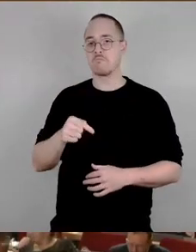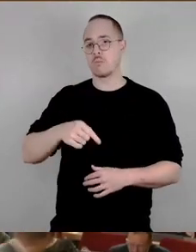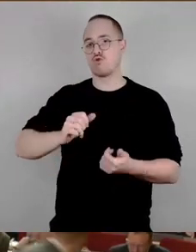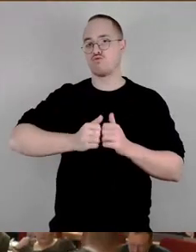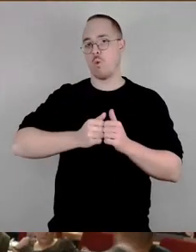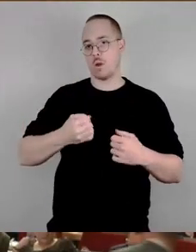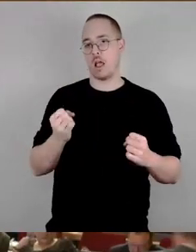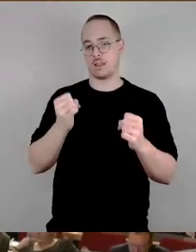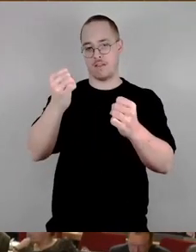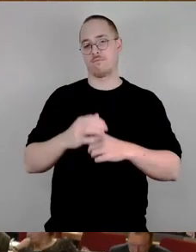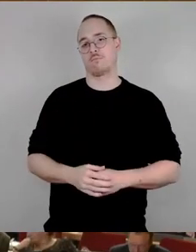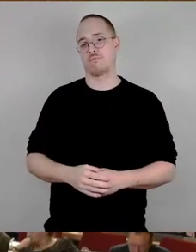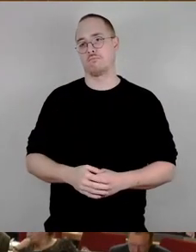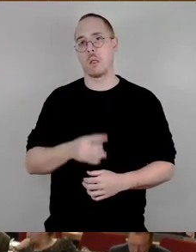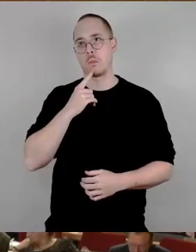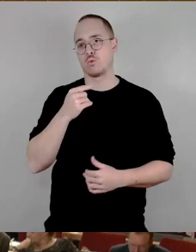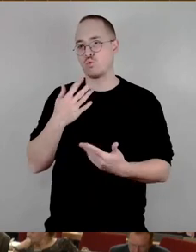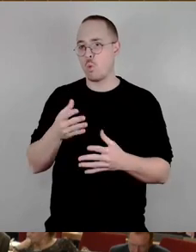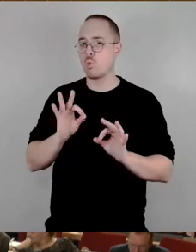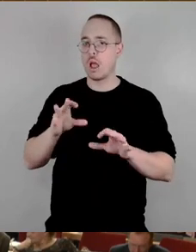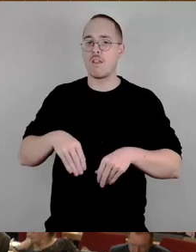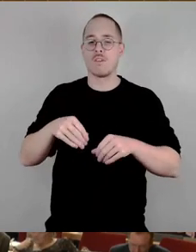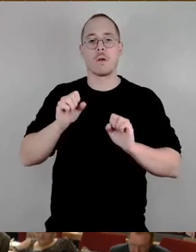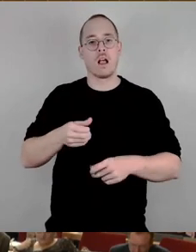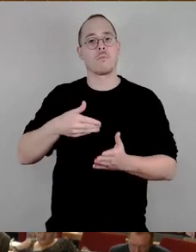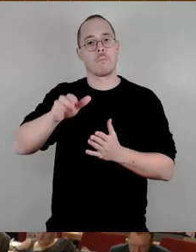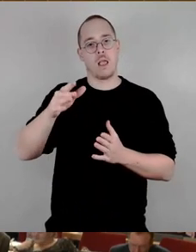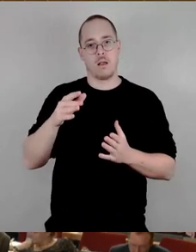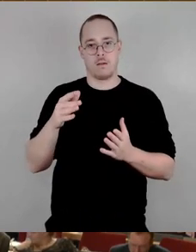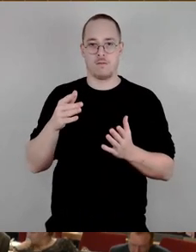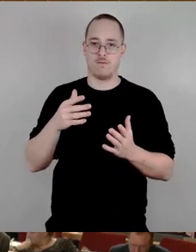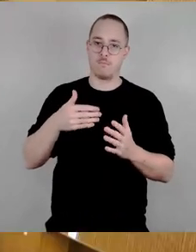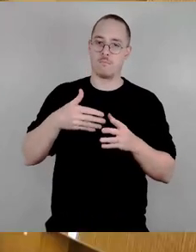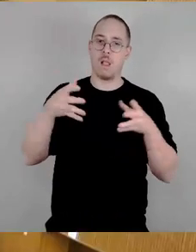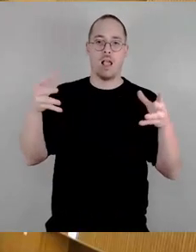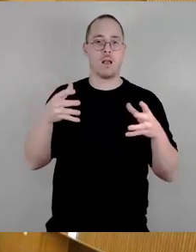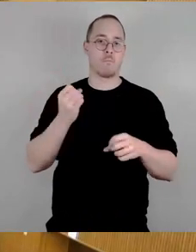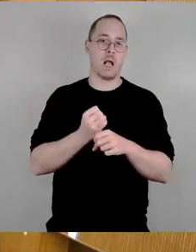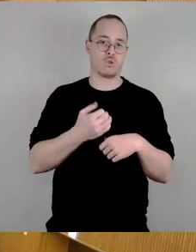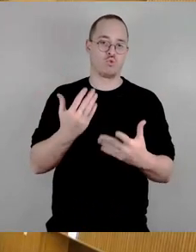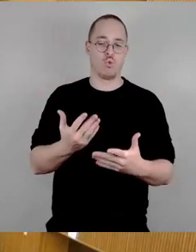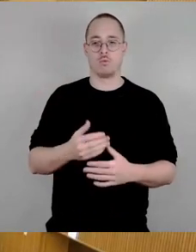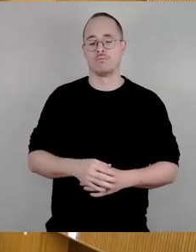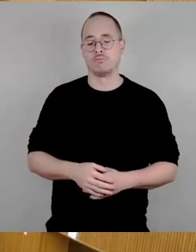Wird Bündnis 90 die Grünen das Wort gewünscht? Nein? Dann haben wir Fraktion Die Linke, Frau Dr. Geitsch